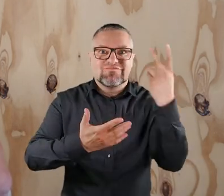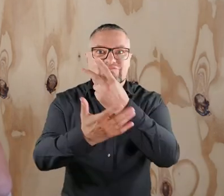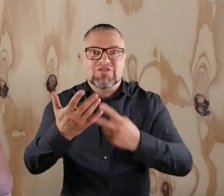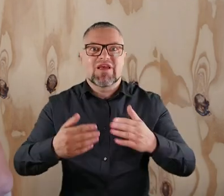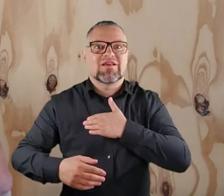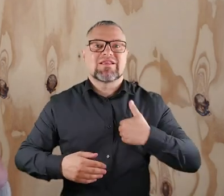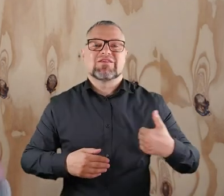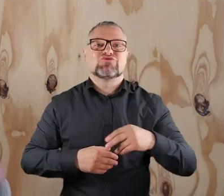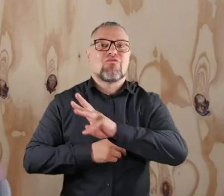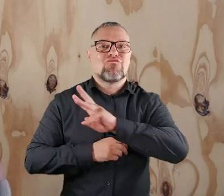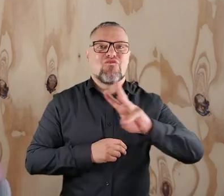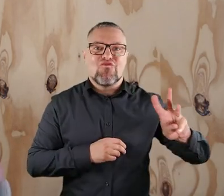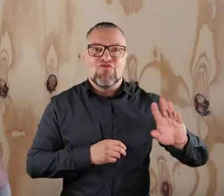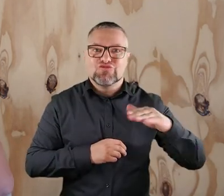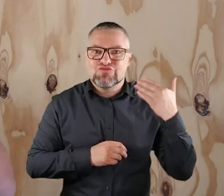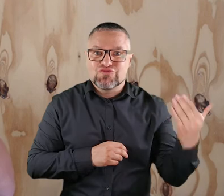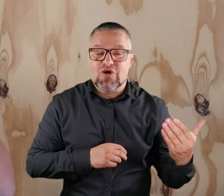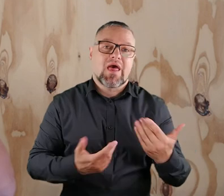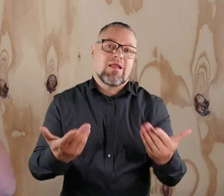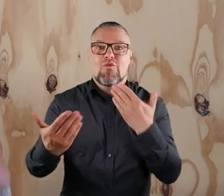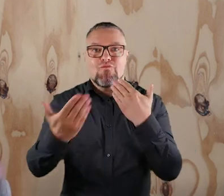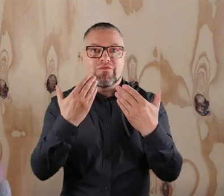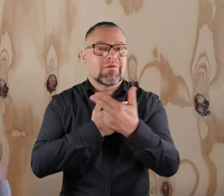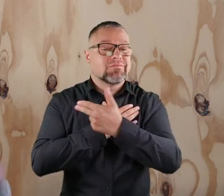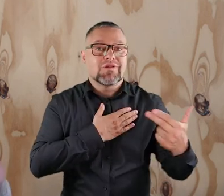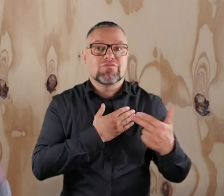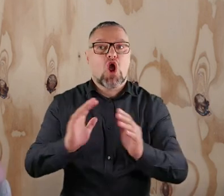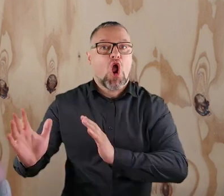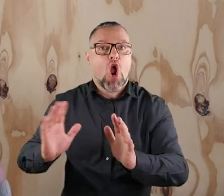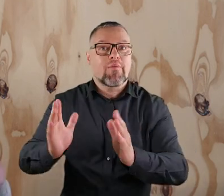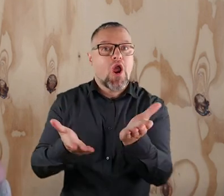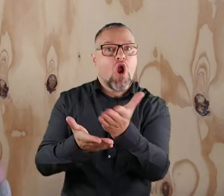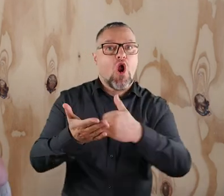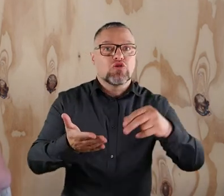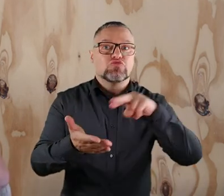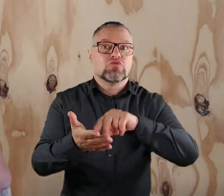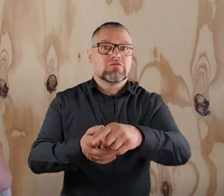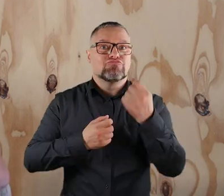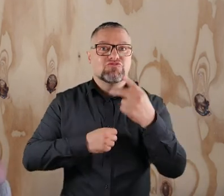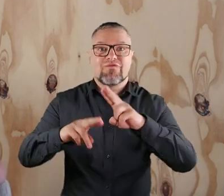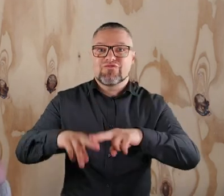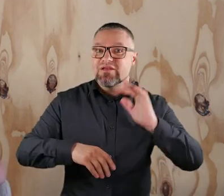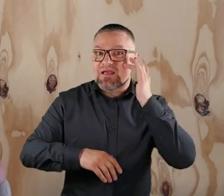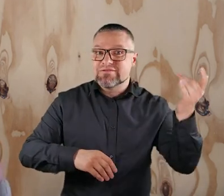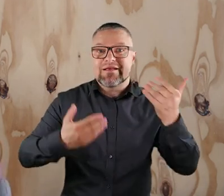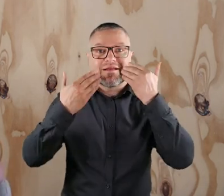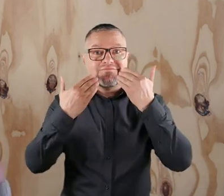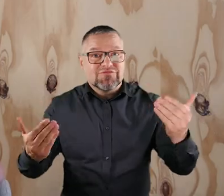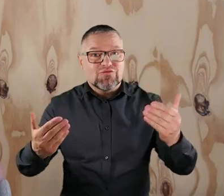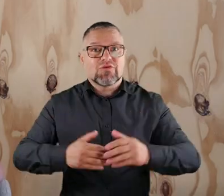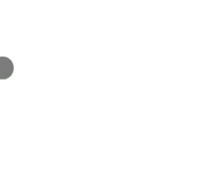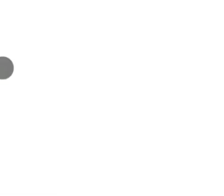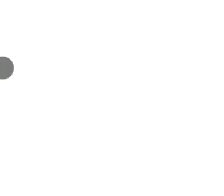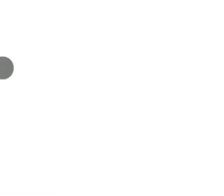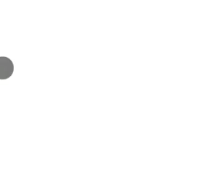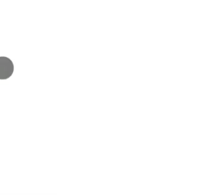się z naszej strony internetowej, bądź porozmawiać na ten temat z opiekunami oddziałów, na których jest Iskierka. Dziękuję. Dziękuję.